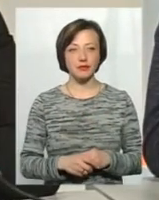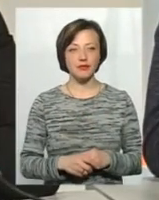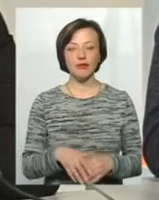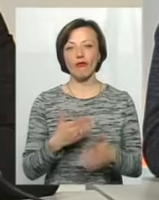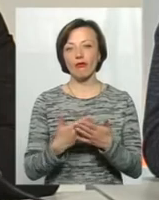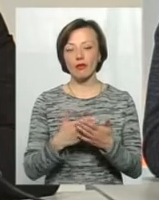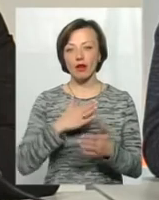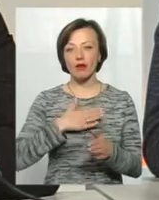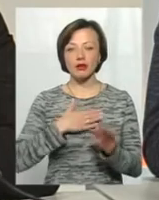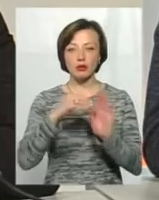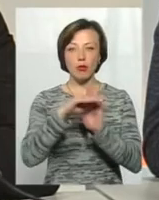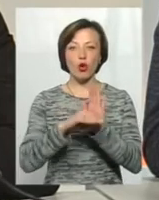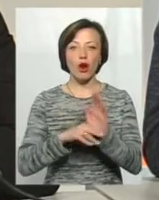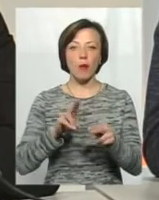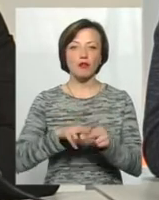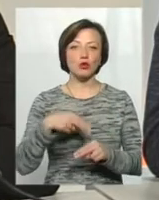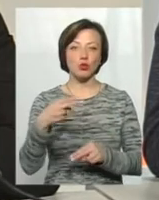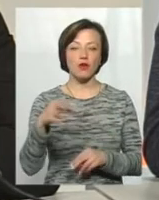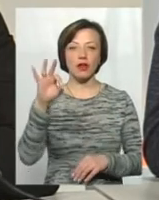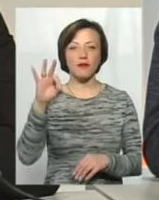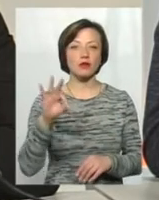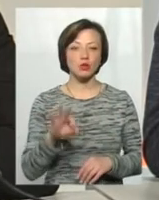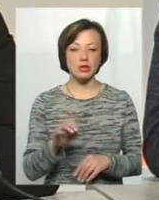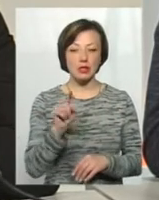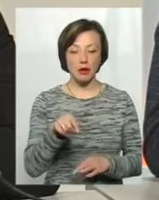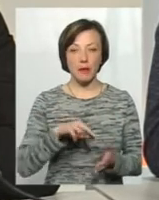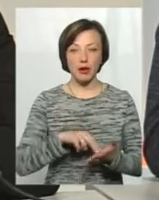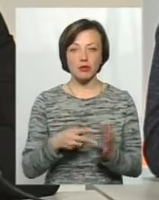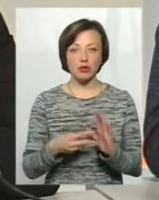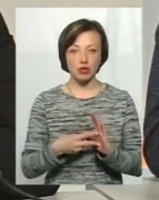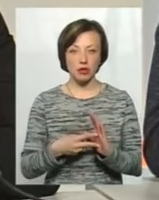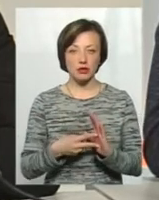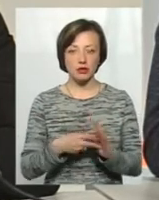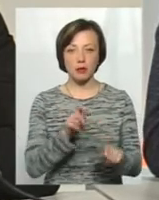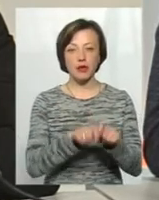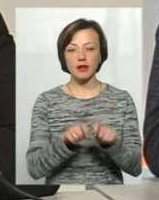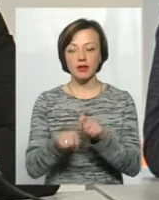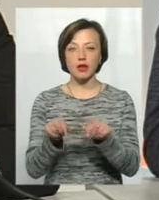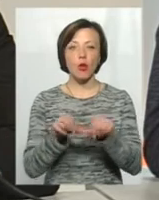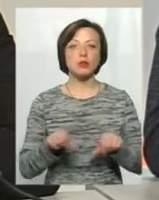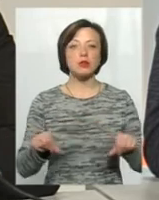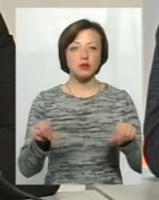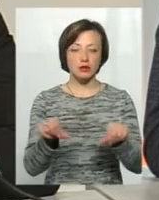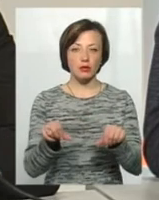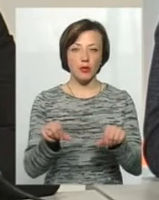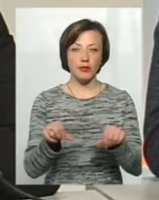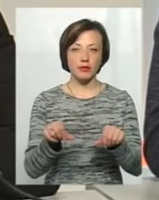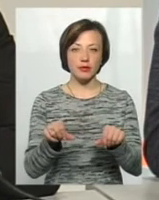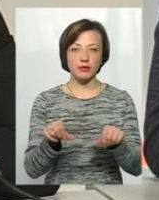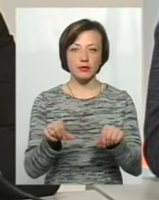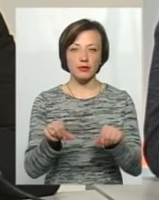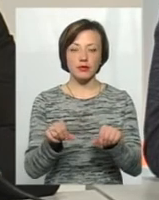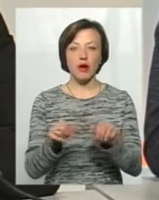відшкодуванню відсотків, то там передбачається перевірка комісії, перевірка